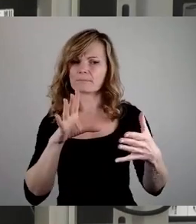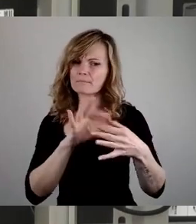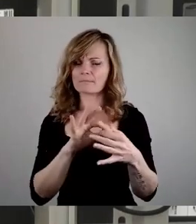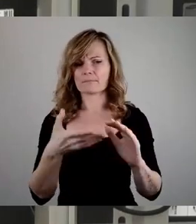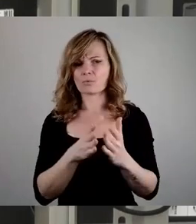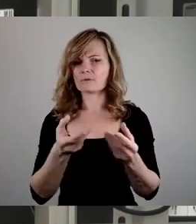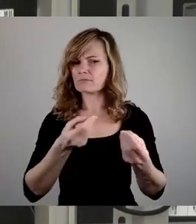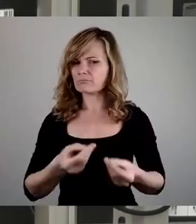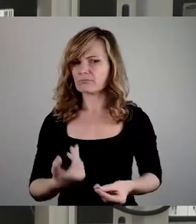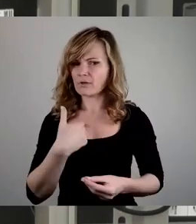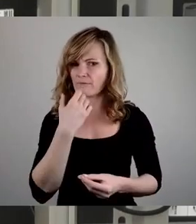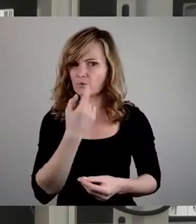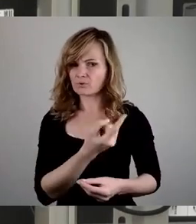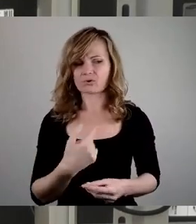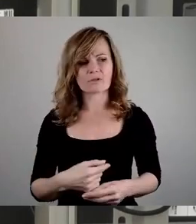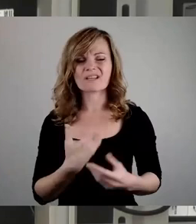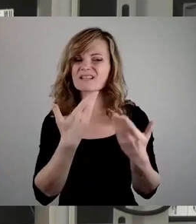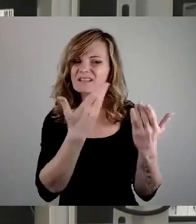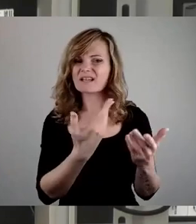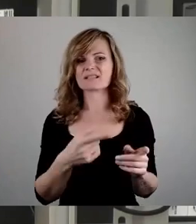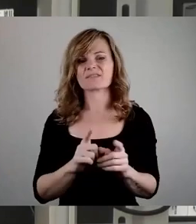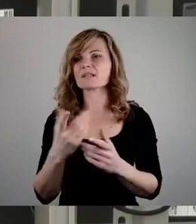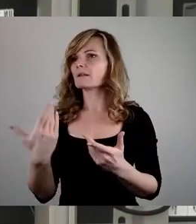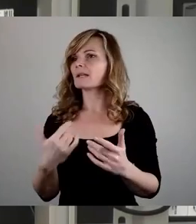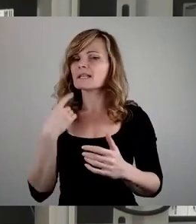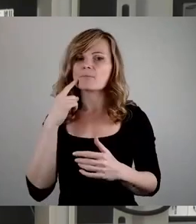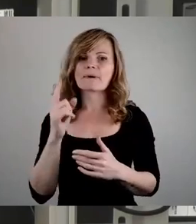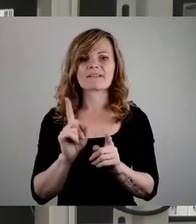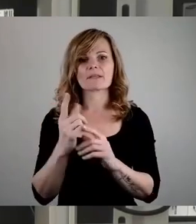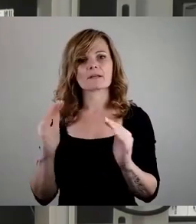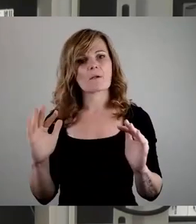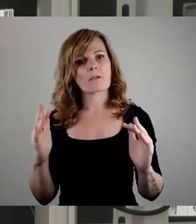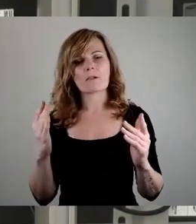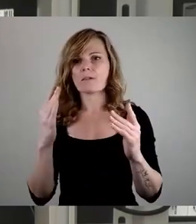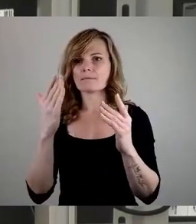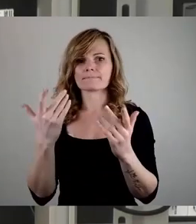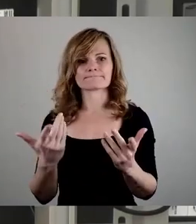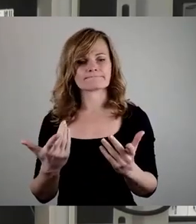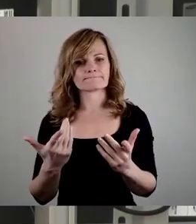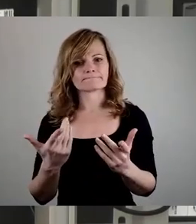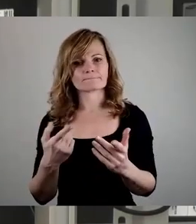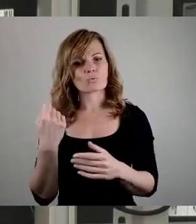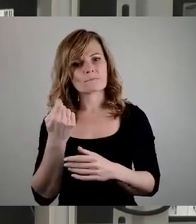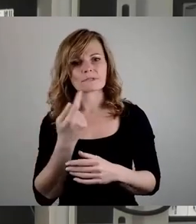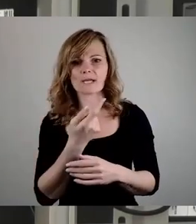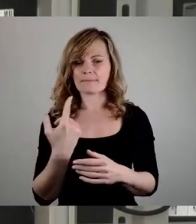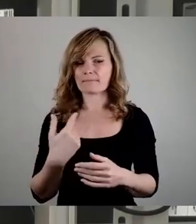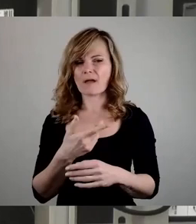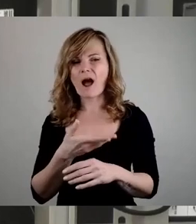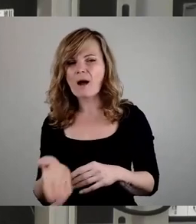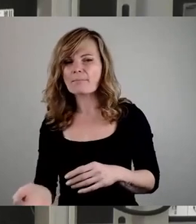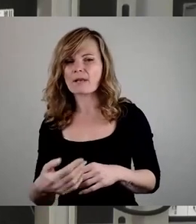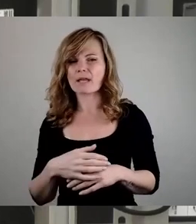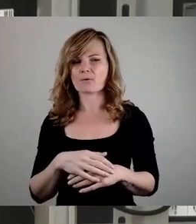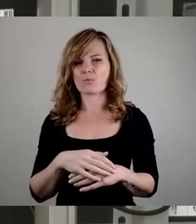ich finde schon, dass es hier so ein Stück weit gipfelt gerade, die Ablehnung unter fadenscheinlichen Gründen.